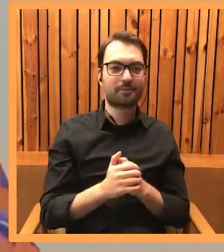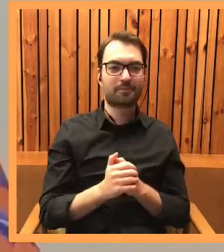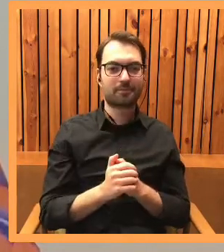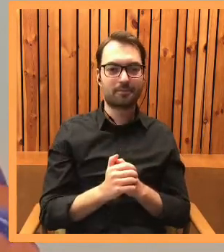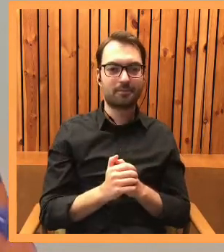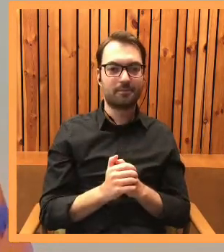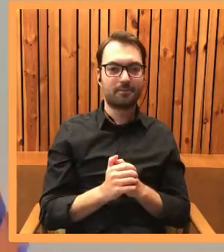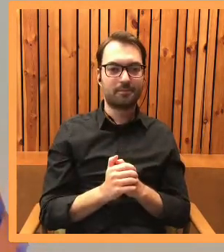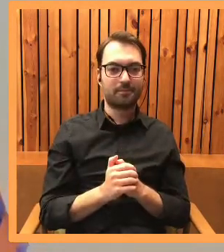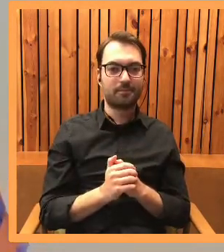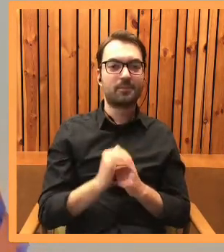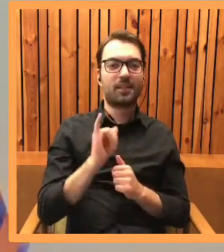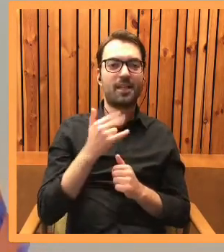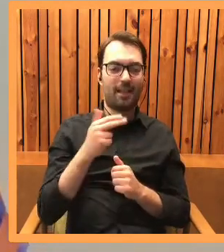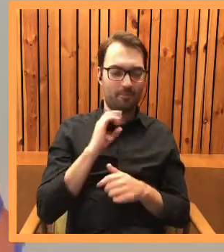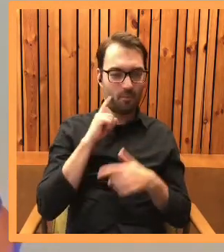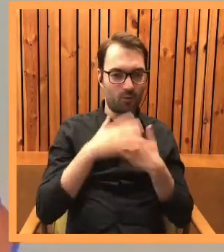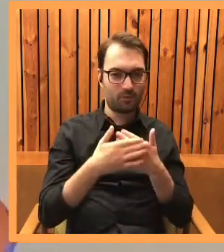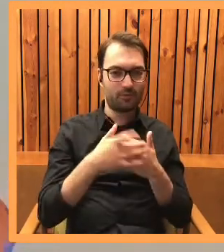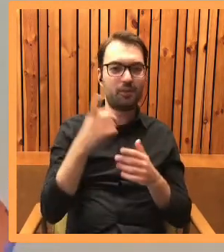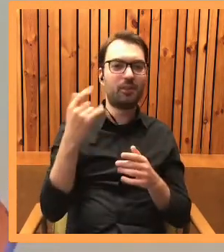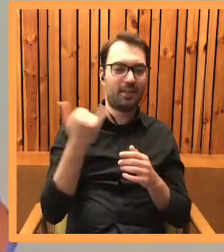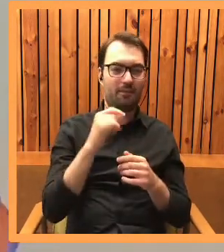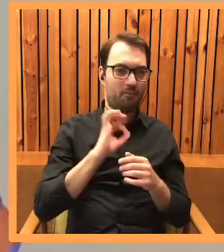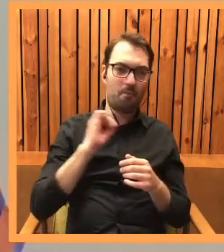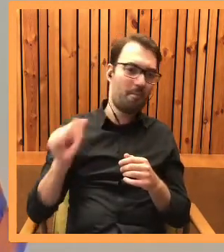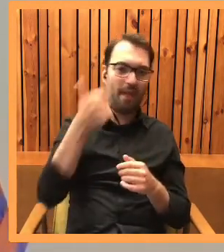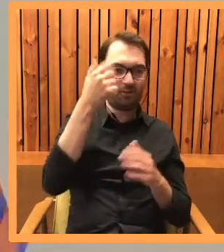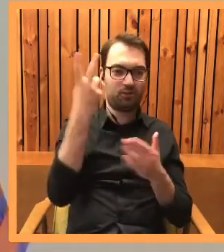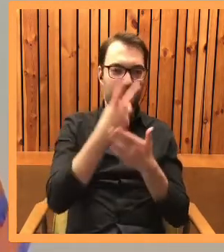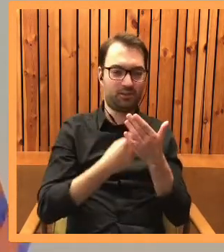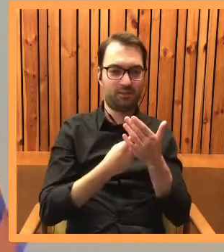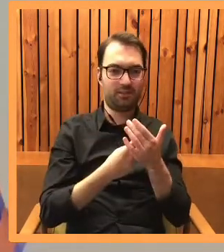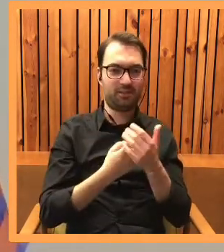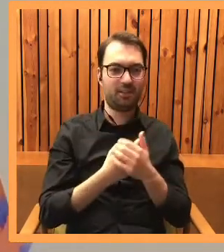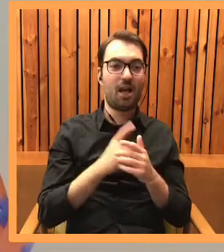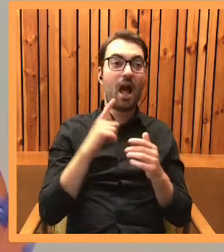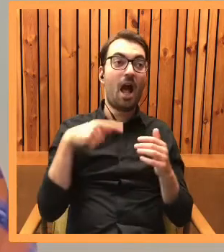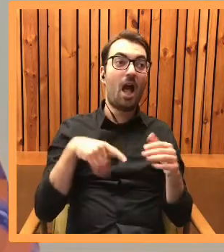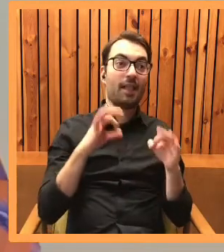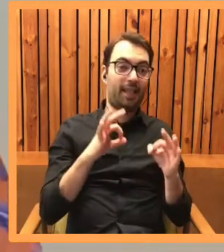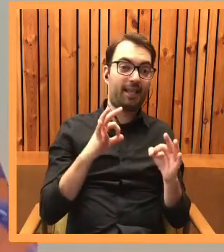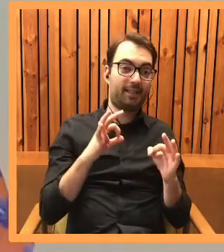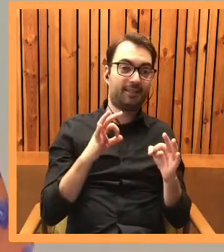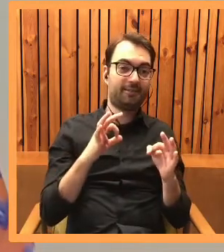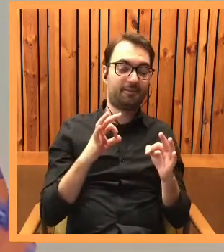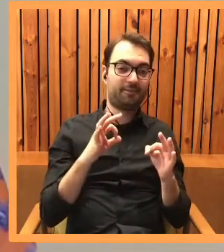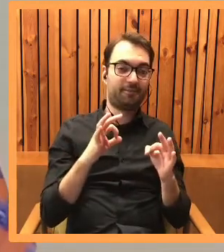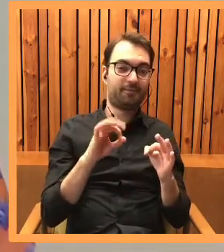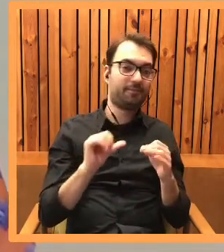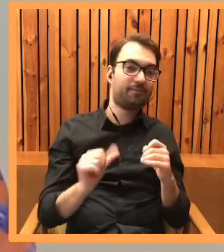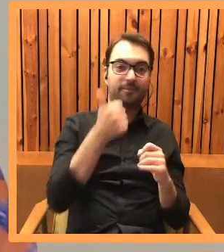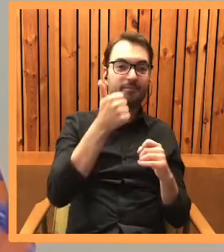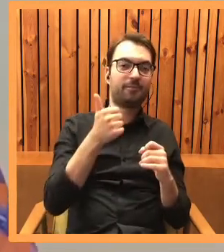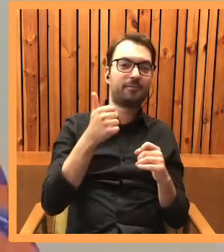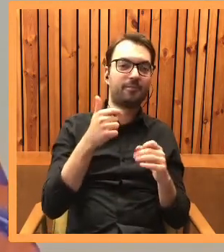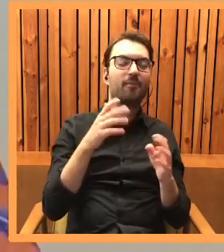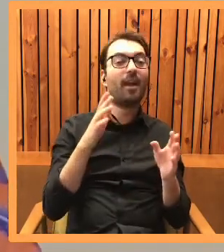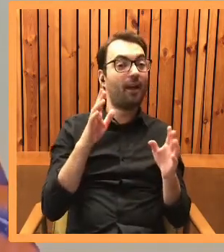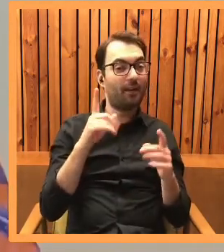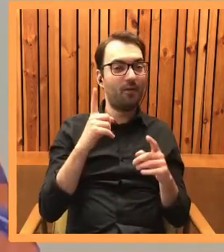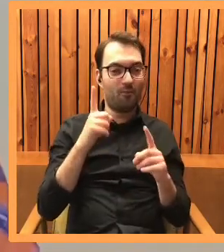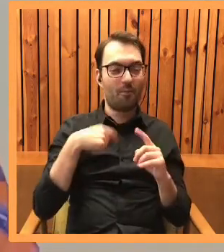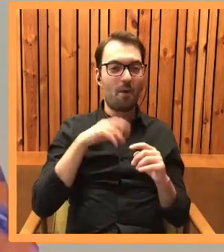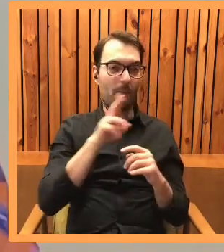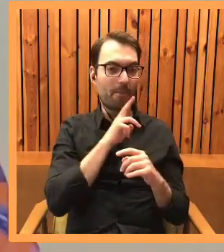Ale tak, Janek jest osobą, która przeważnie jako pierwsza czyta. Chociaż tutaj o tą palmę pierwszeństwa biję się z moją mamą.